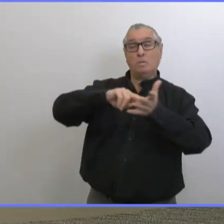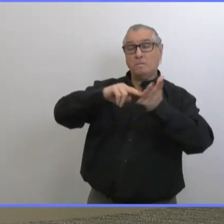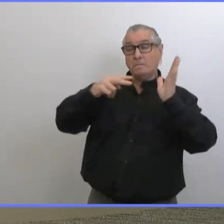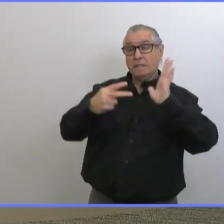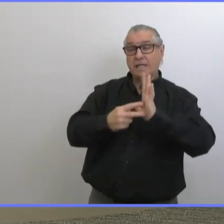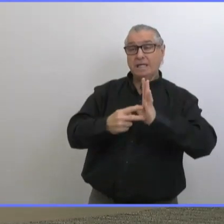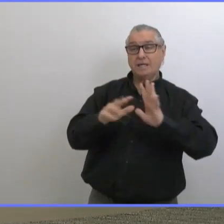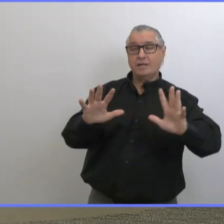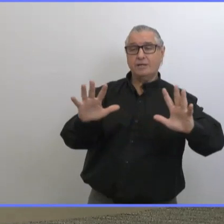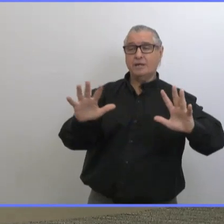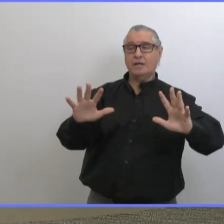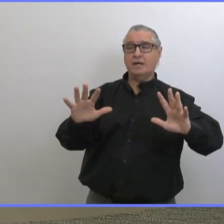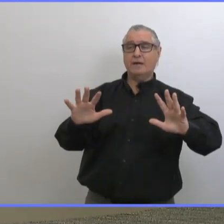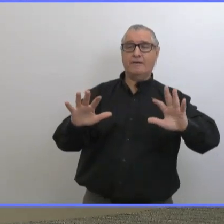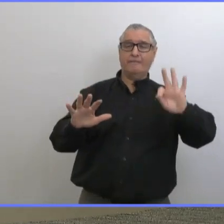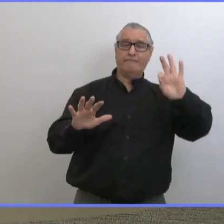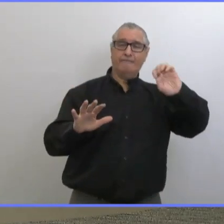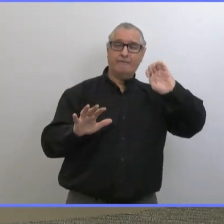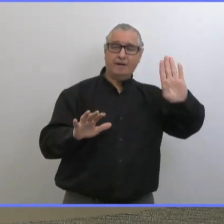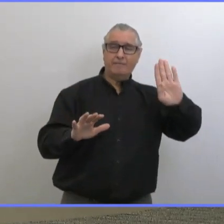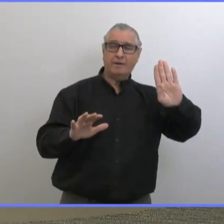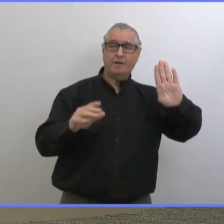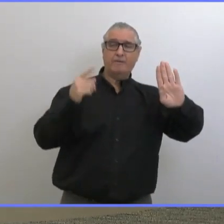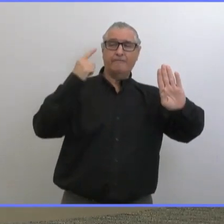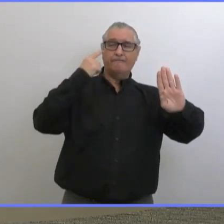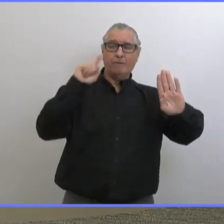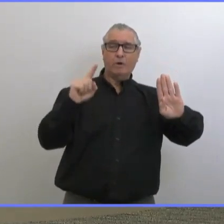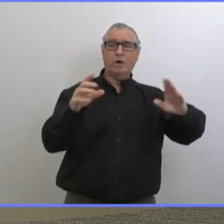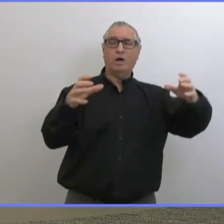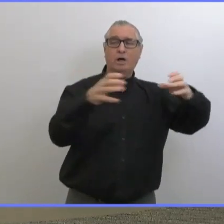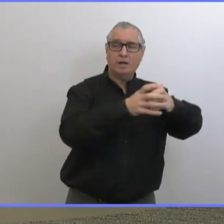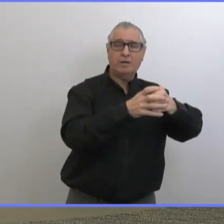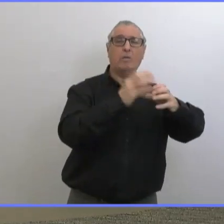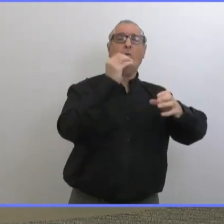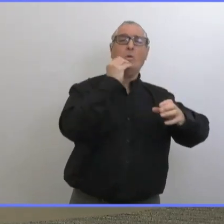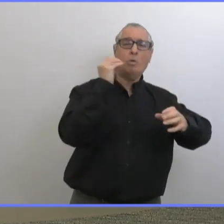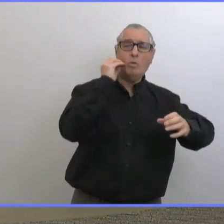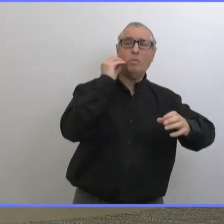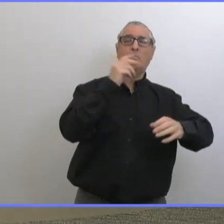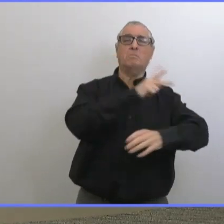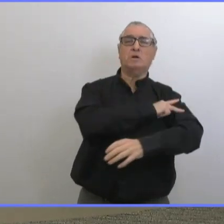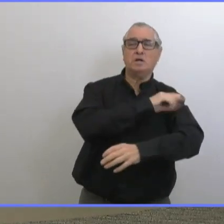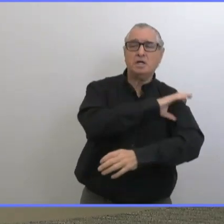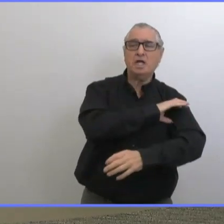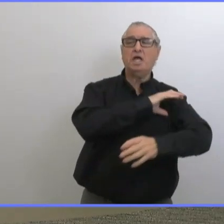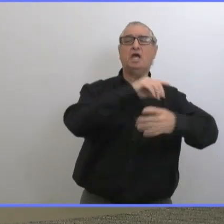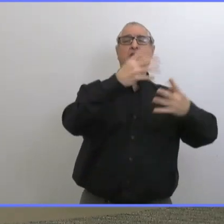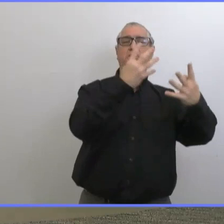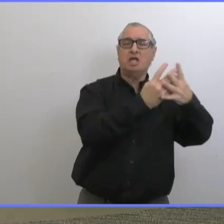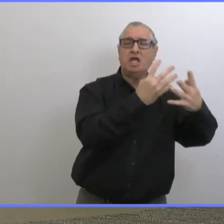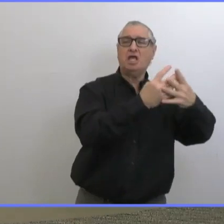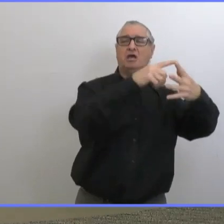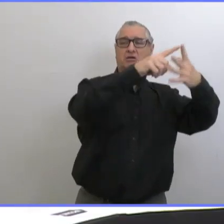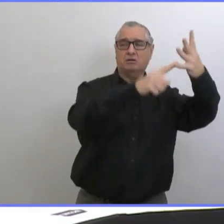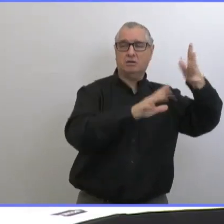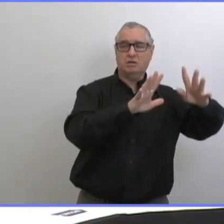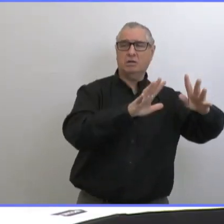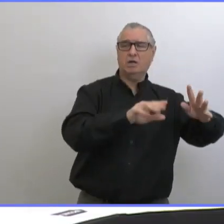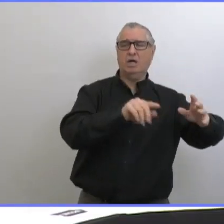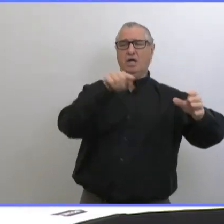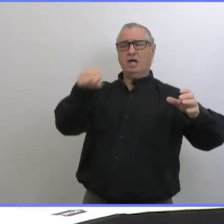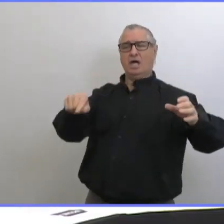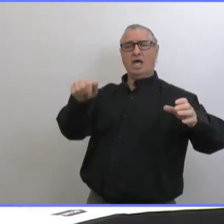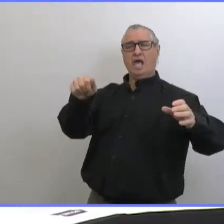Mais dans votre scénario, ça dit que les communautés de congrégation commencent en